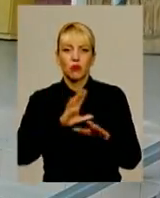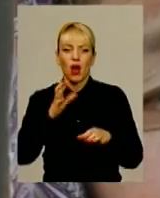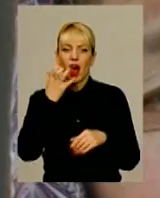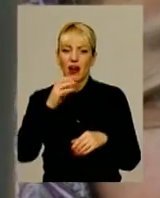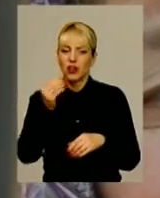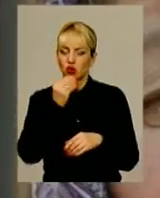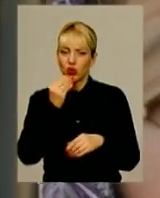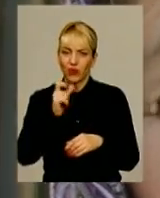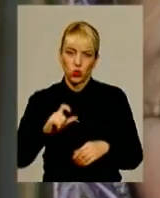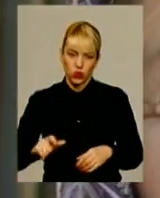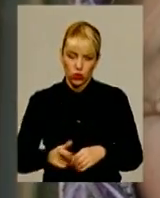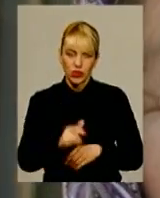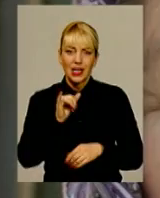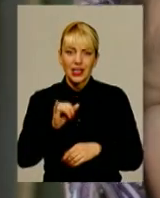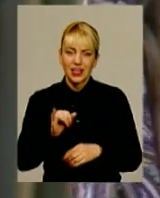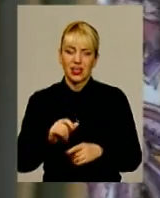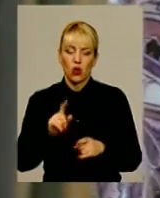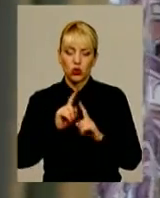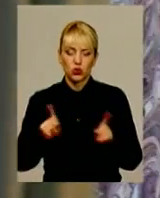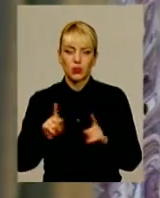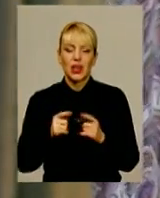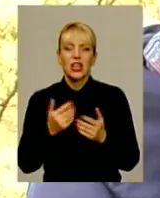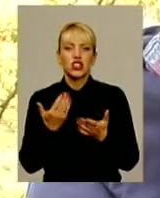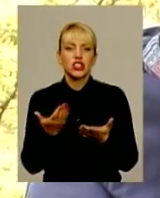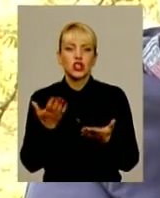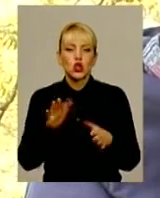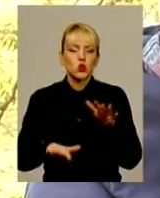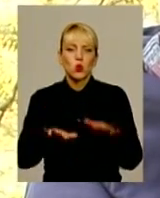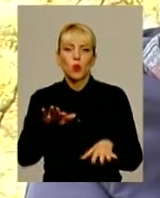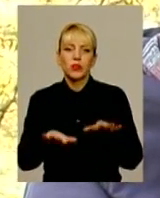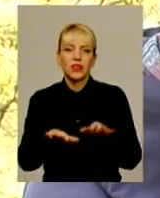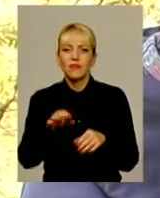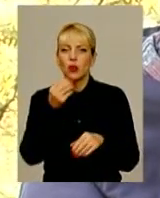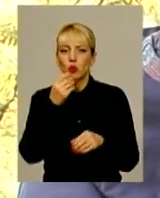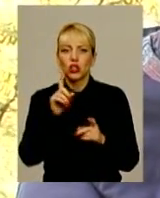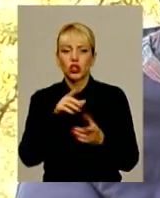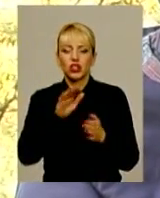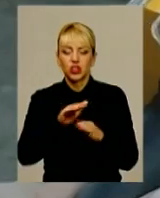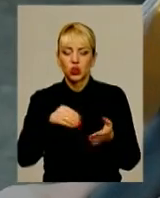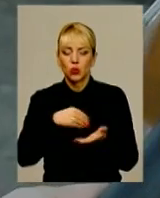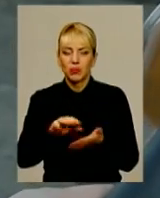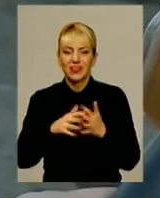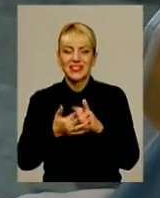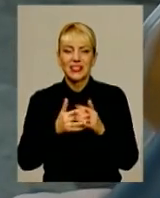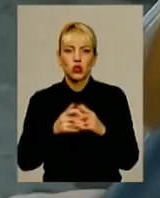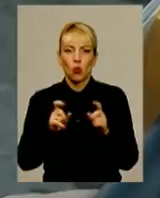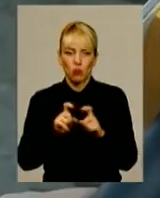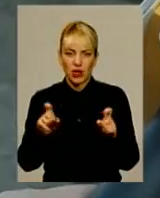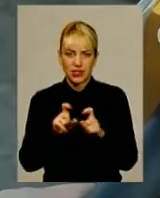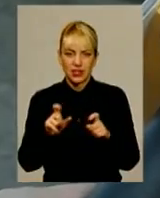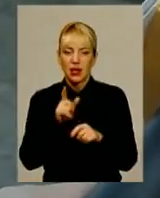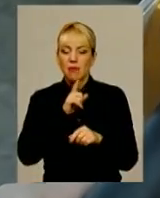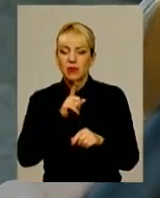харчування у дорозі. Та особливо через сумнівні продукти, які діти купили у сільському магазині під час однієї із